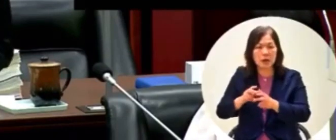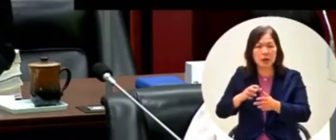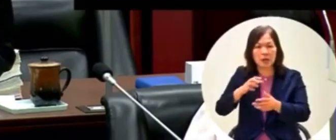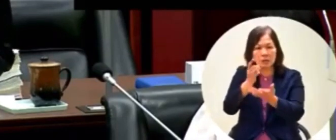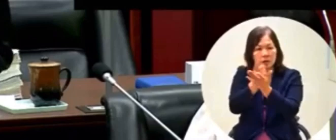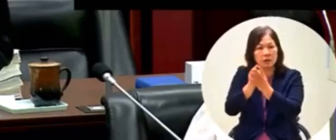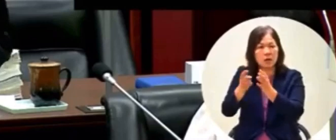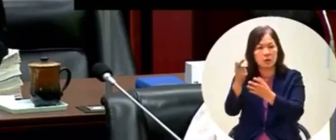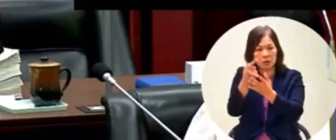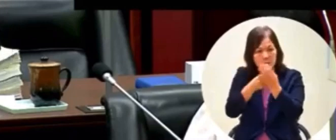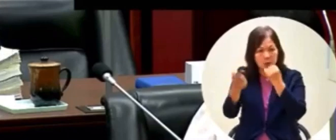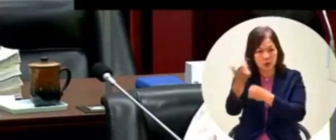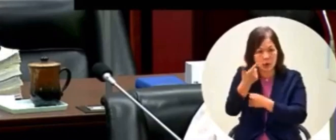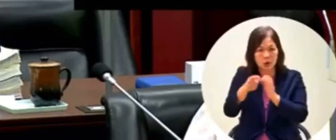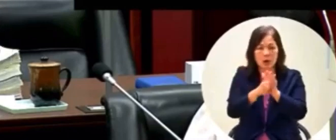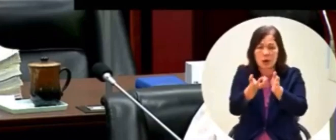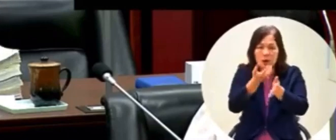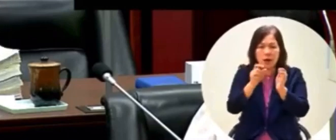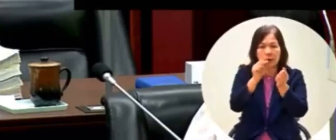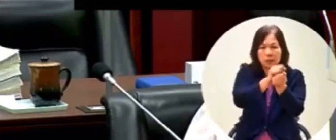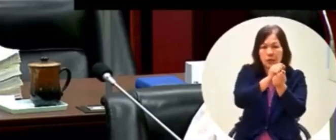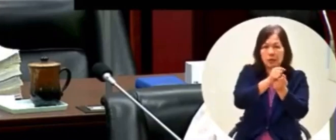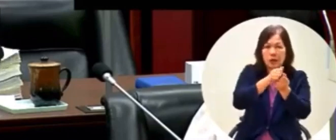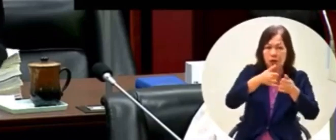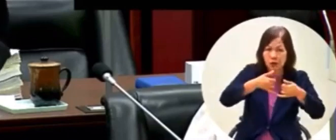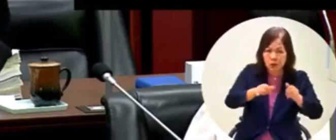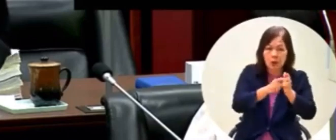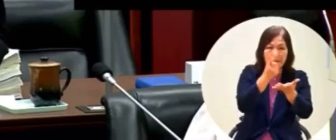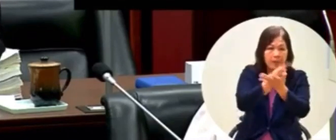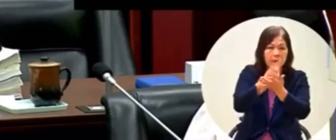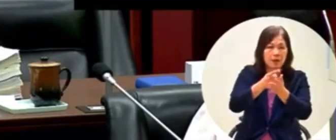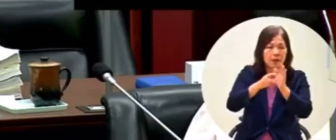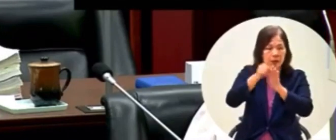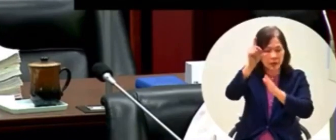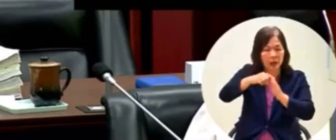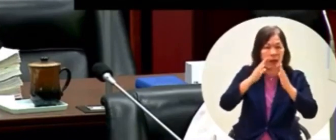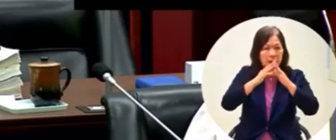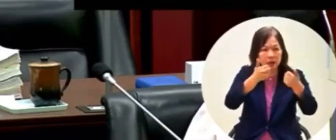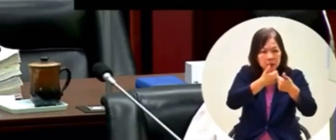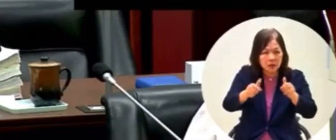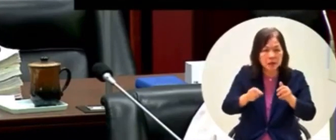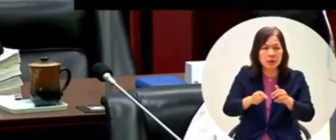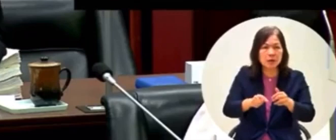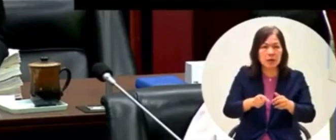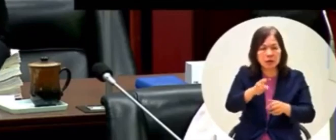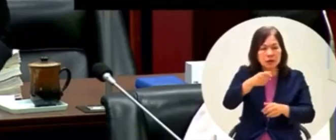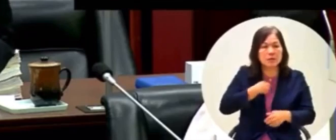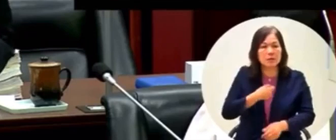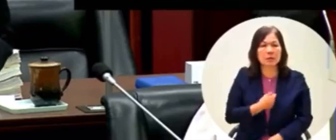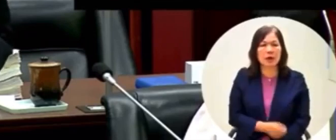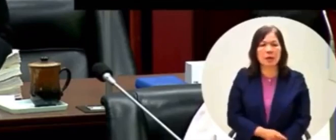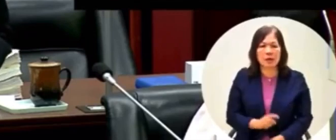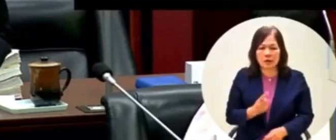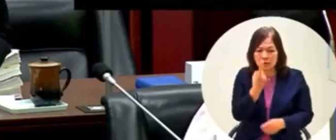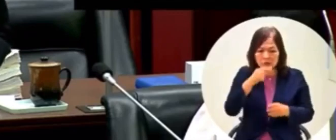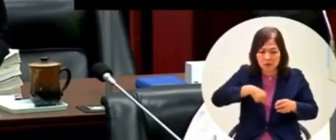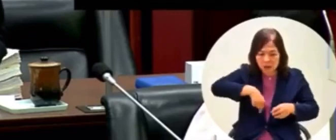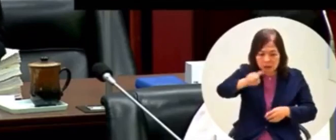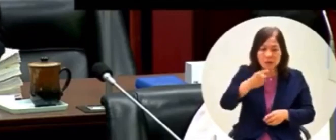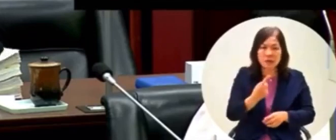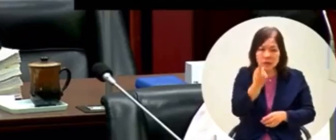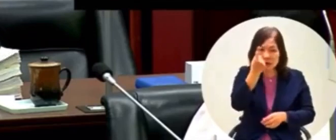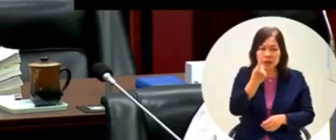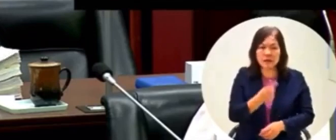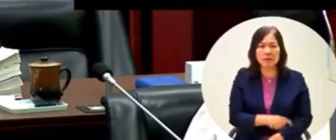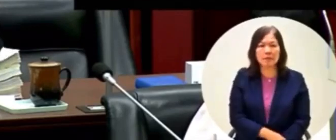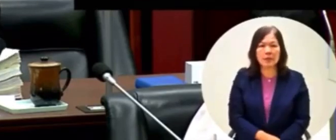我們外面澄清路上每天可以來議會我相信你們也知道單線通車比